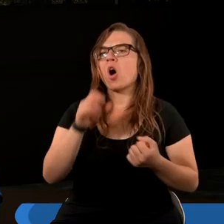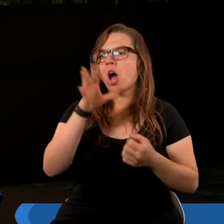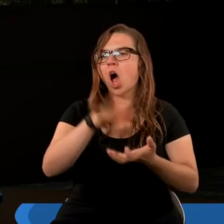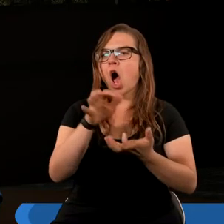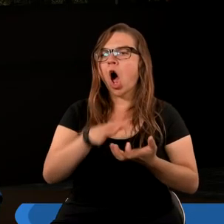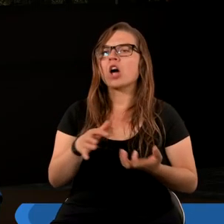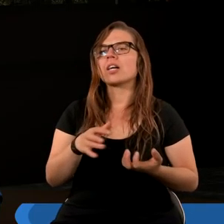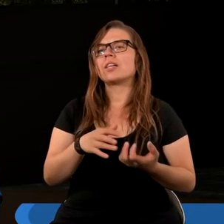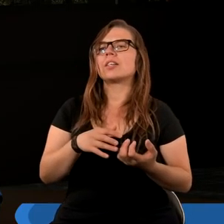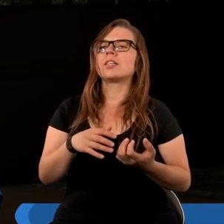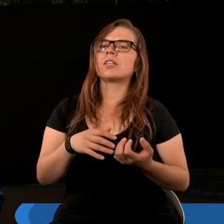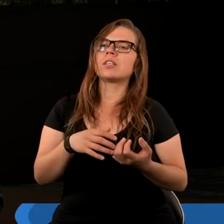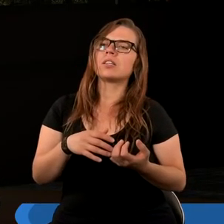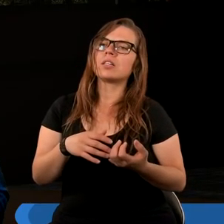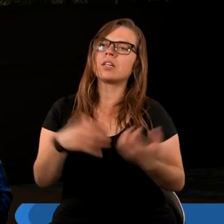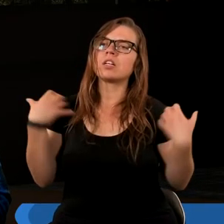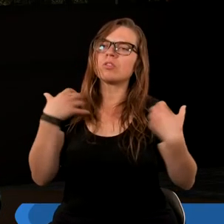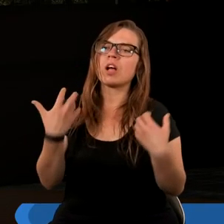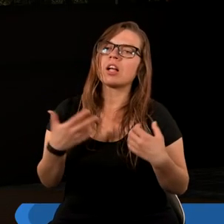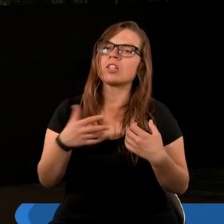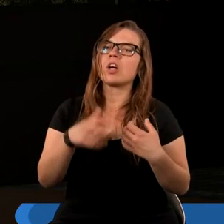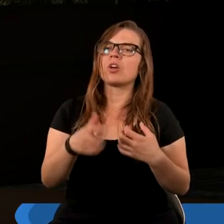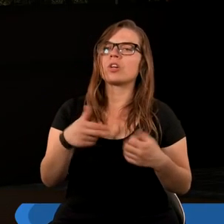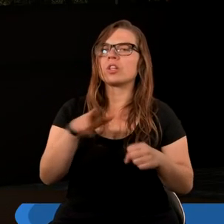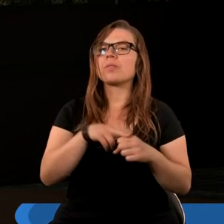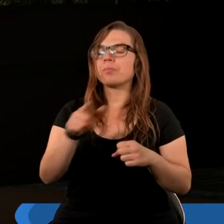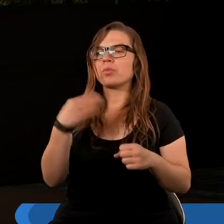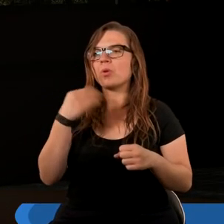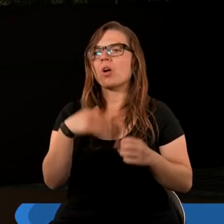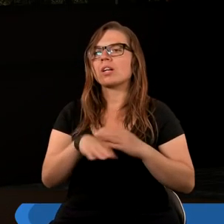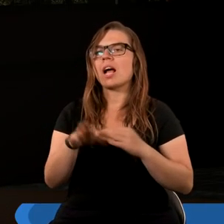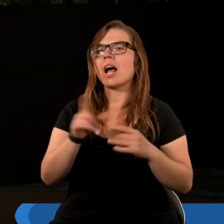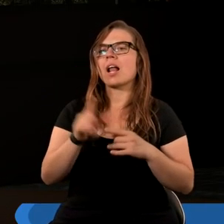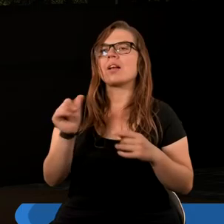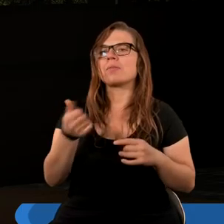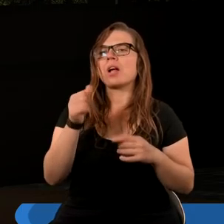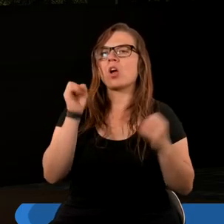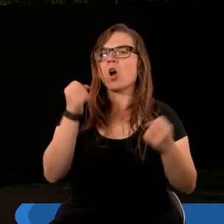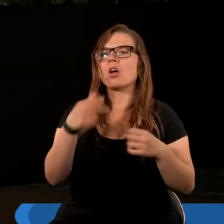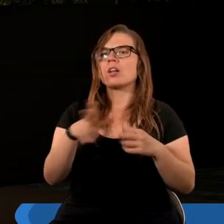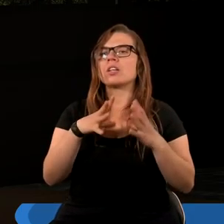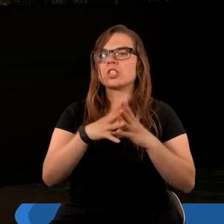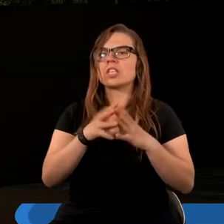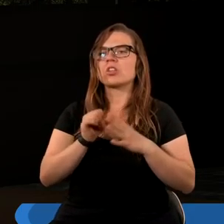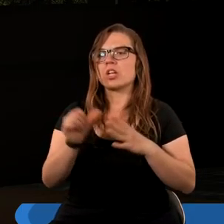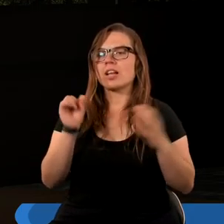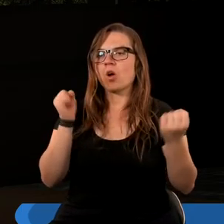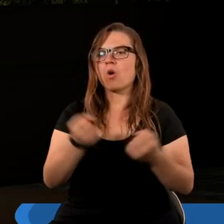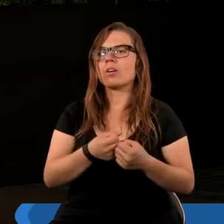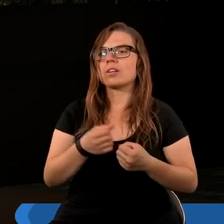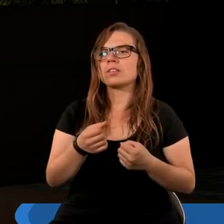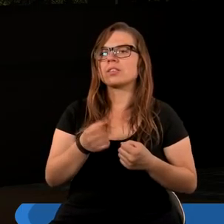tutaj jest zwierzę, zwierzę wychodzące z morza, ale te siedem głów, dziesięć rogów jest